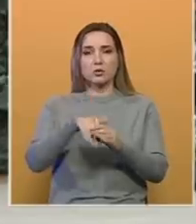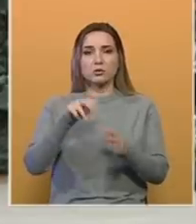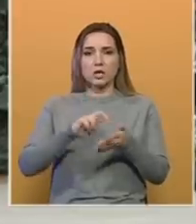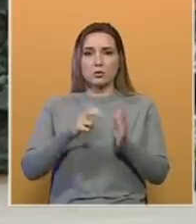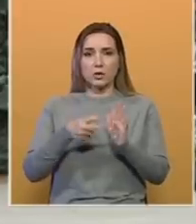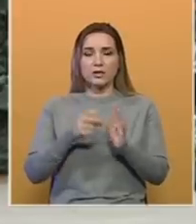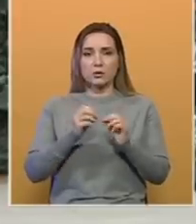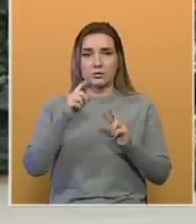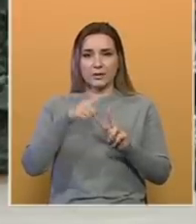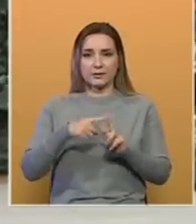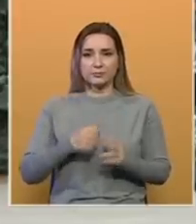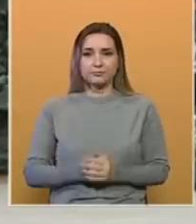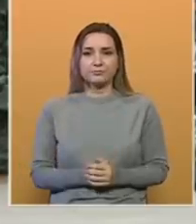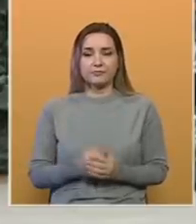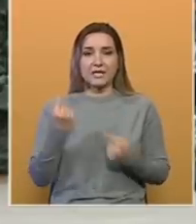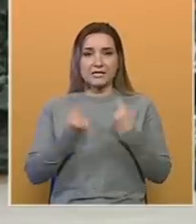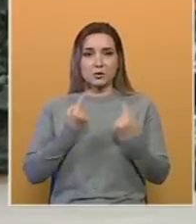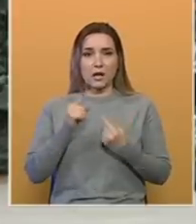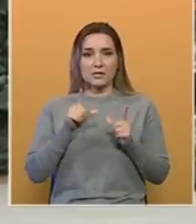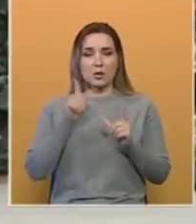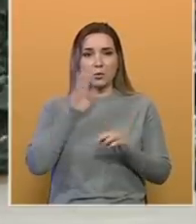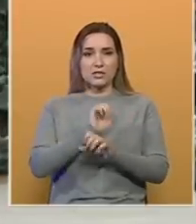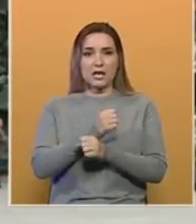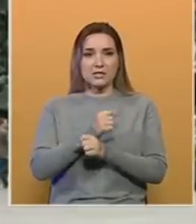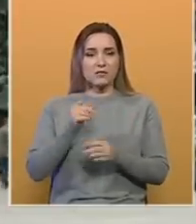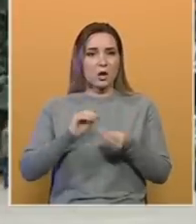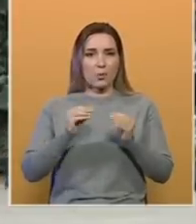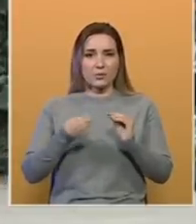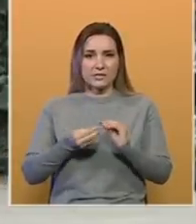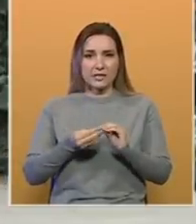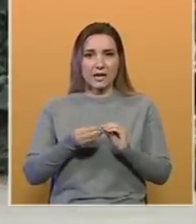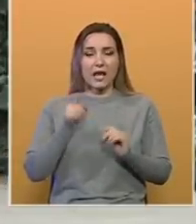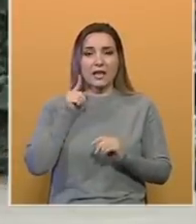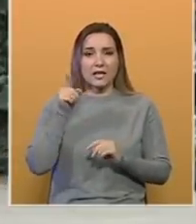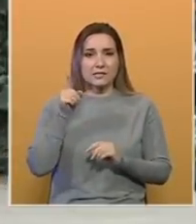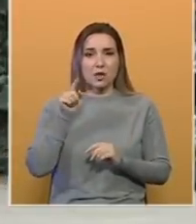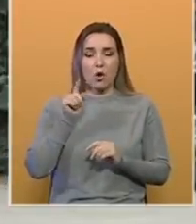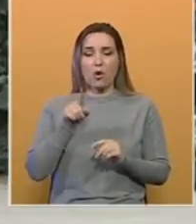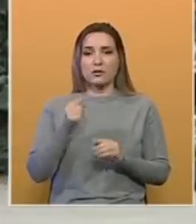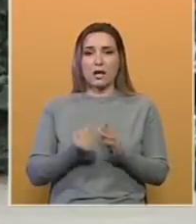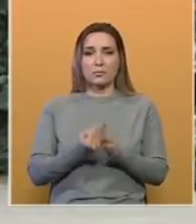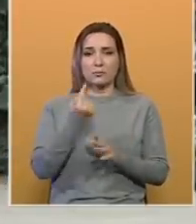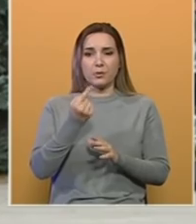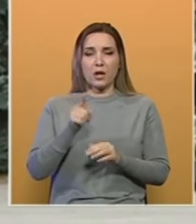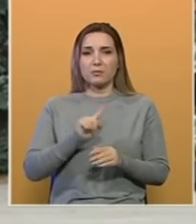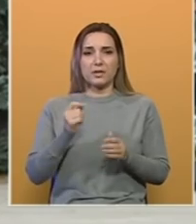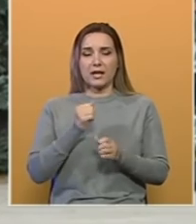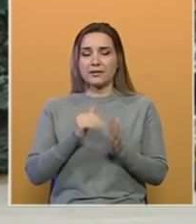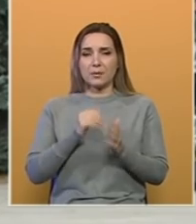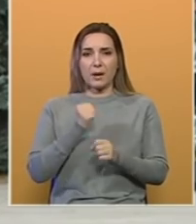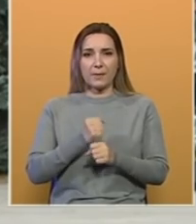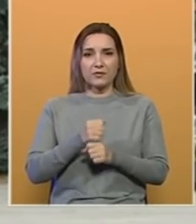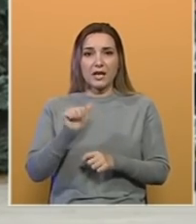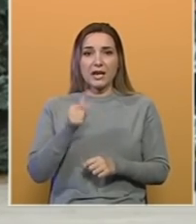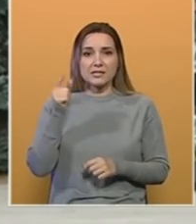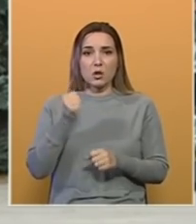politiku Bosni i Hercegovine. Situacija u Bosni i Hercegovini je dovoljno komplicirana da se on njome na pojavnoj razine ne treba baviti. Je li